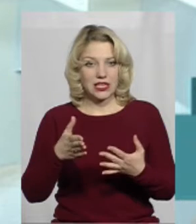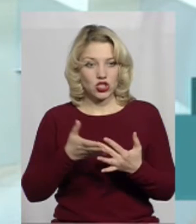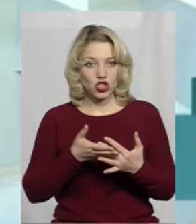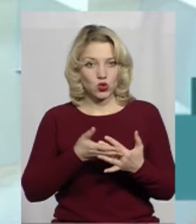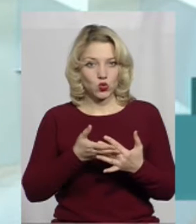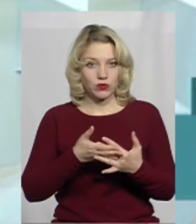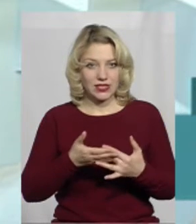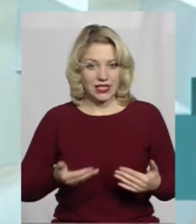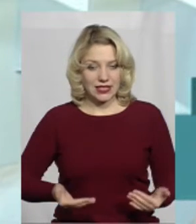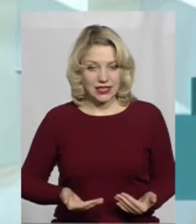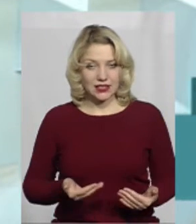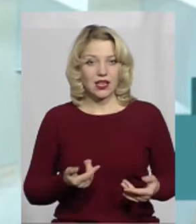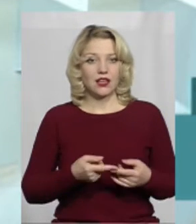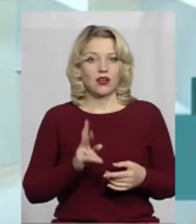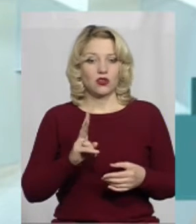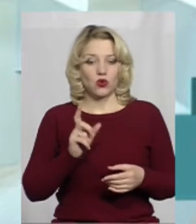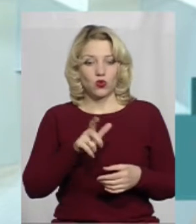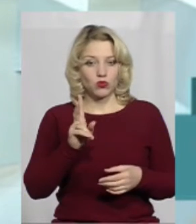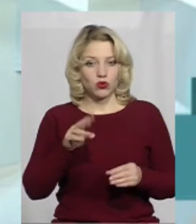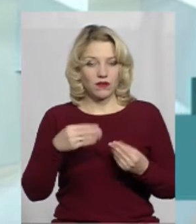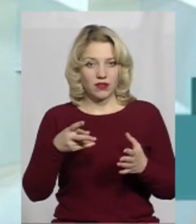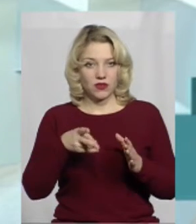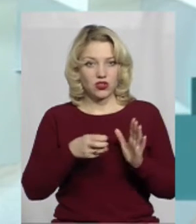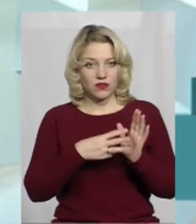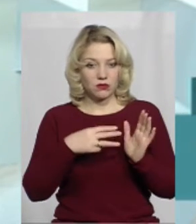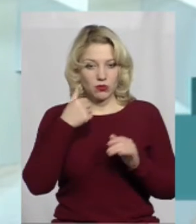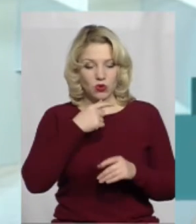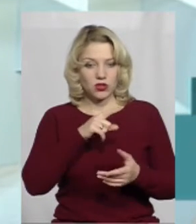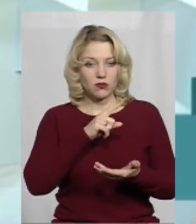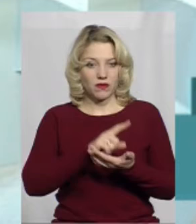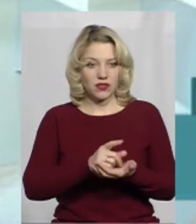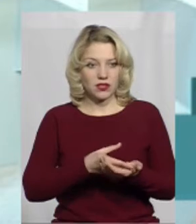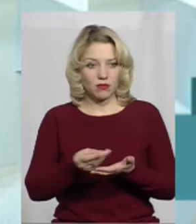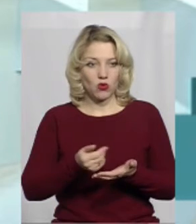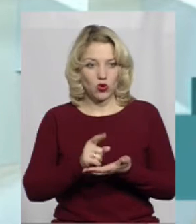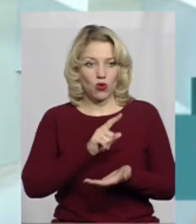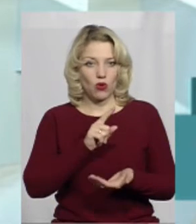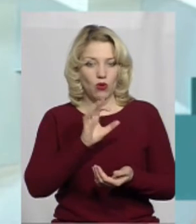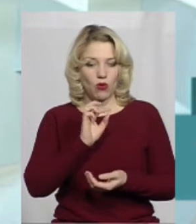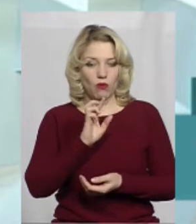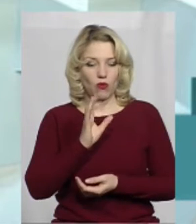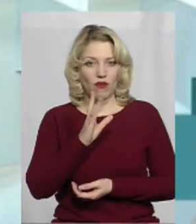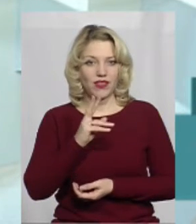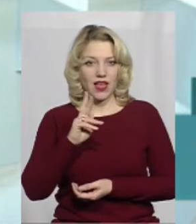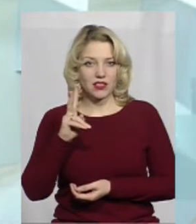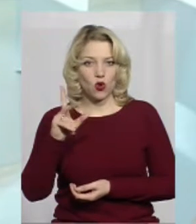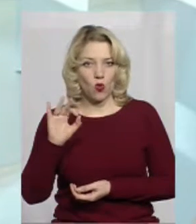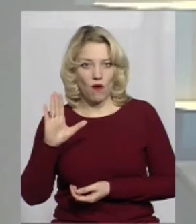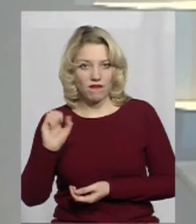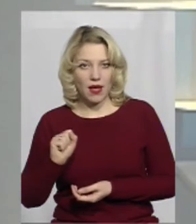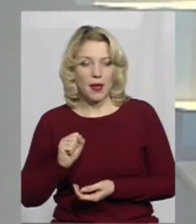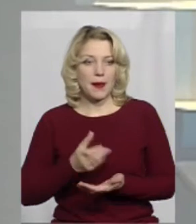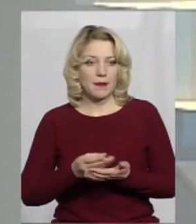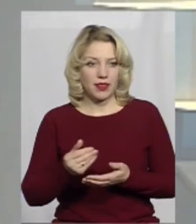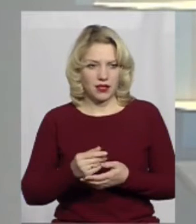громадянам, яким вона надавалася у 2018 році, зобов'язані сплачувати обов'язкову оплату. Тобто, то, що визначено. Тому, що жінка